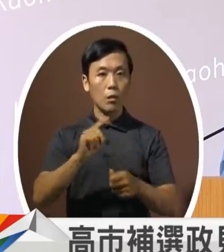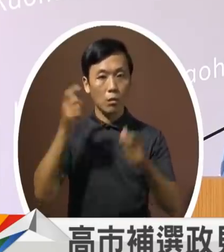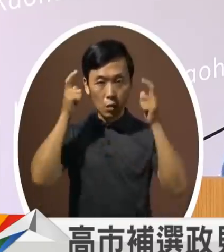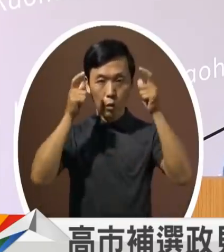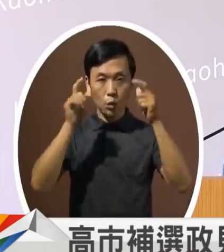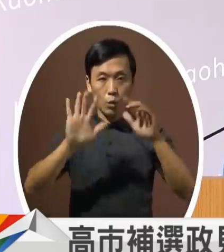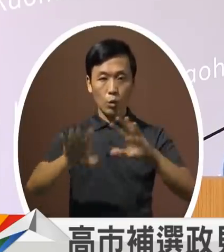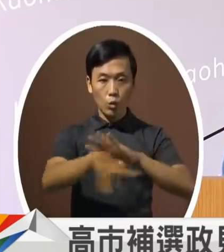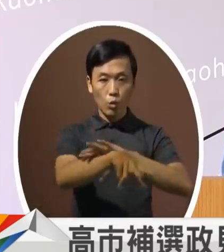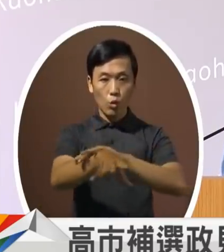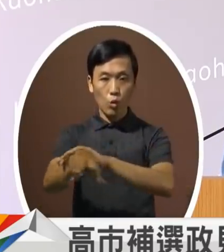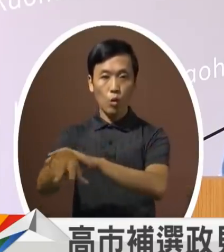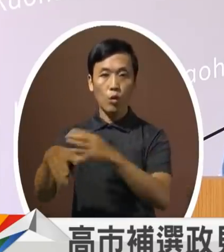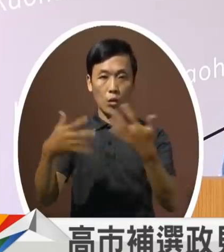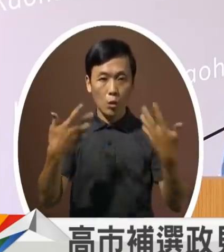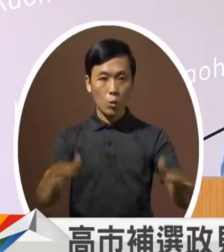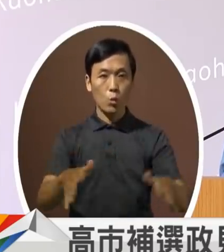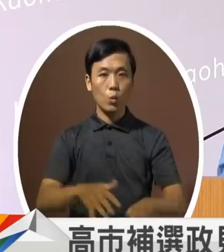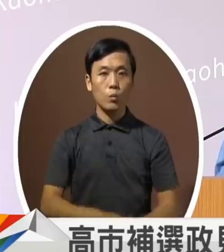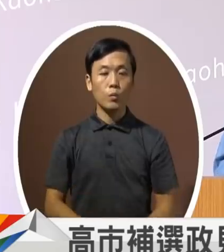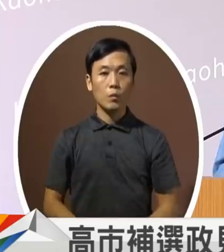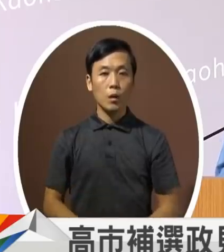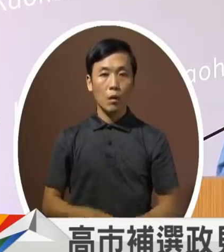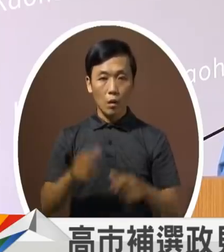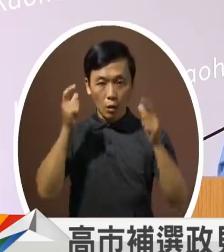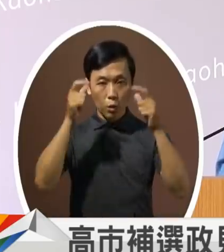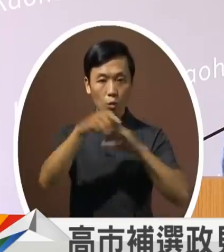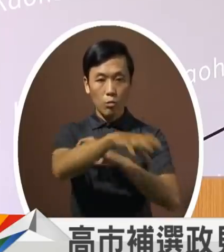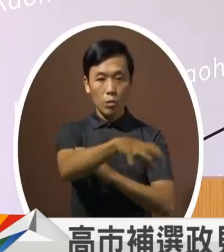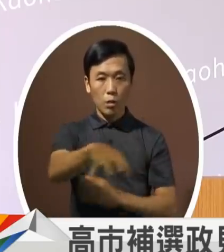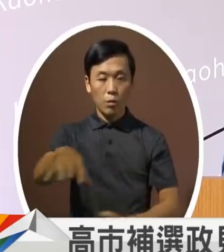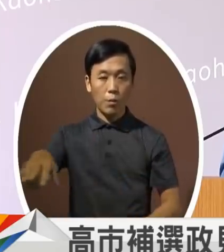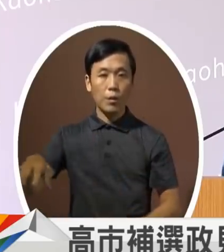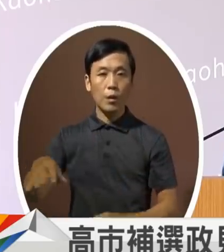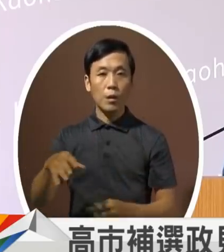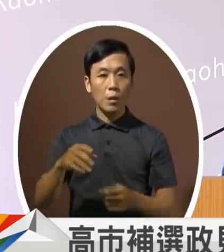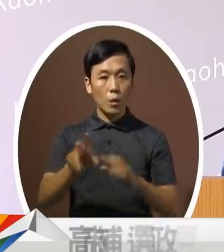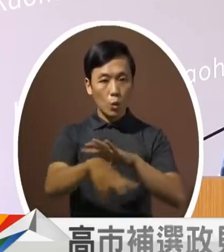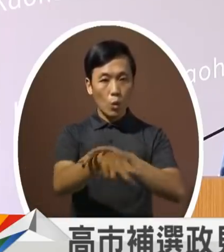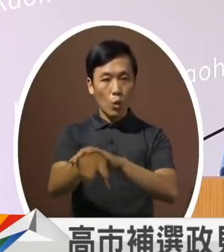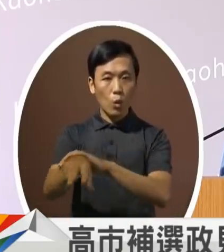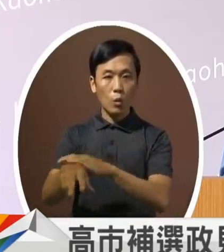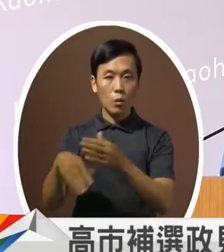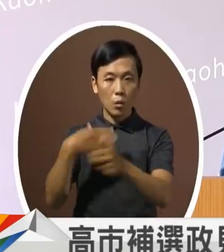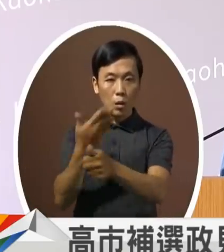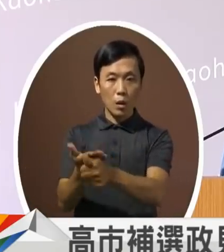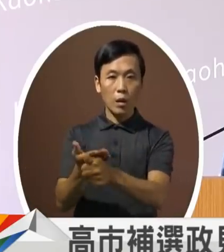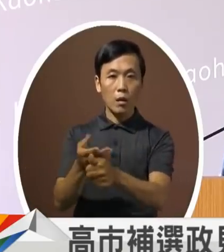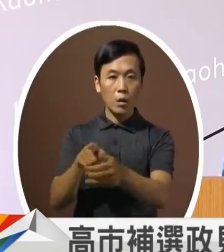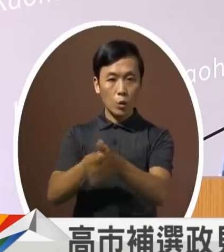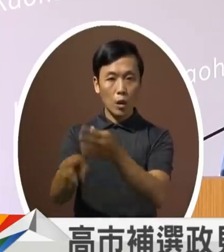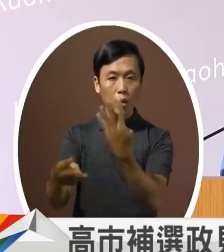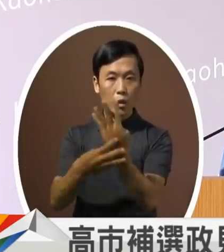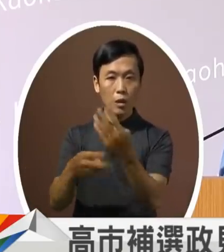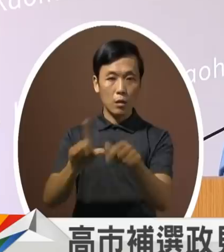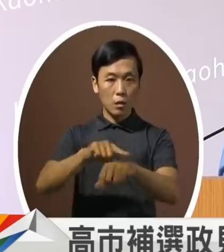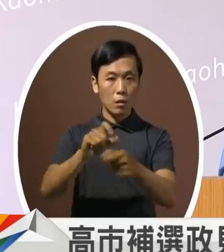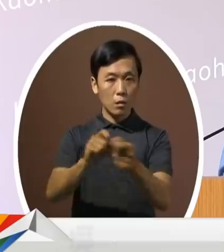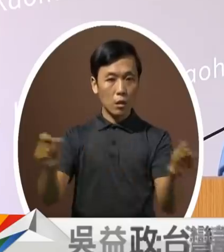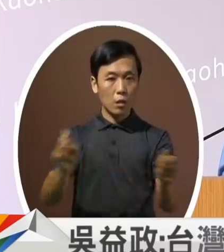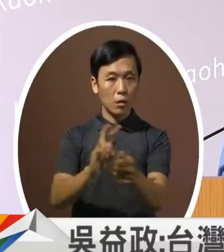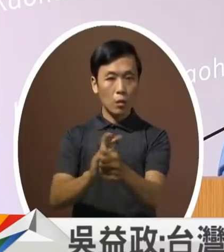雄有很多的空间所以说高雄的空间怎么样提供给真正专业的在做长照也一样